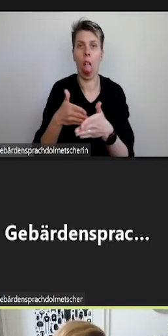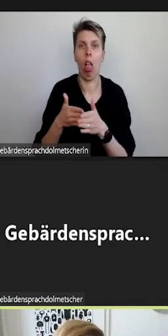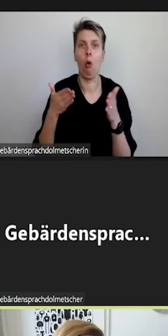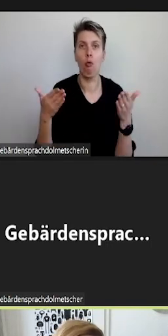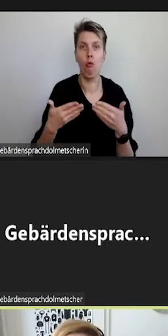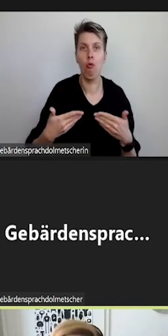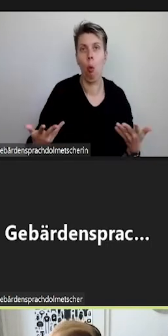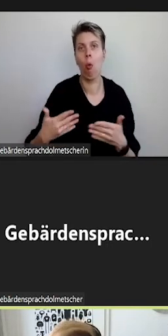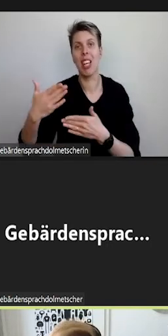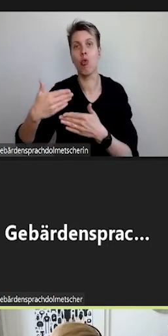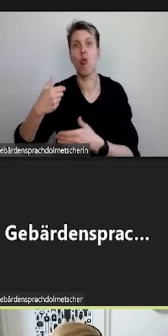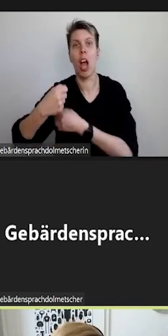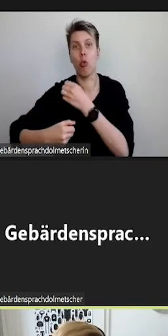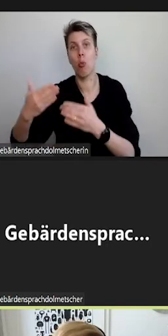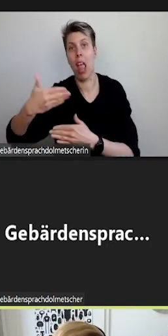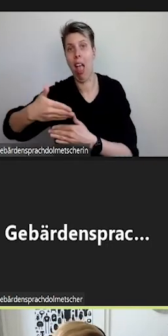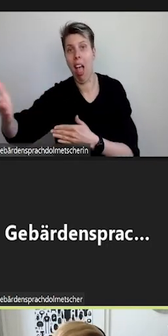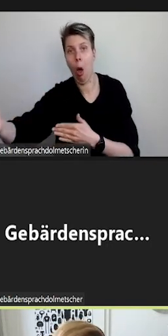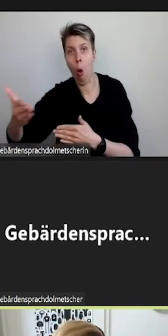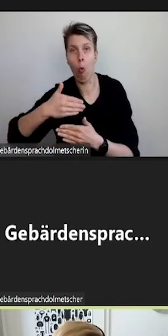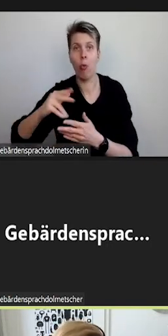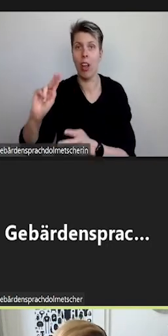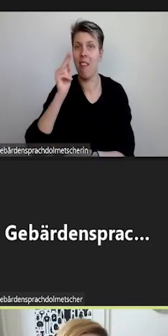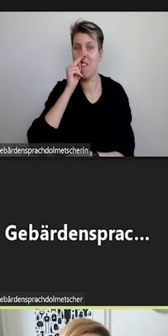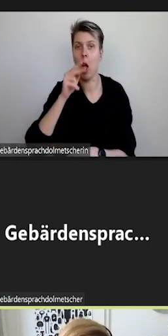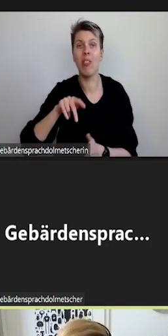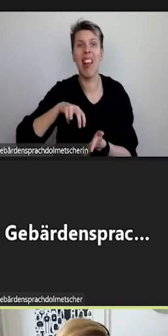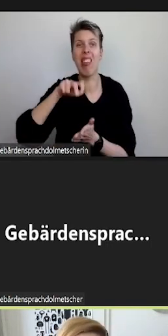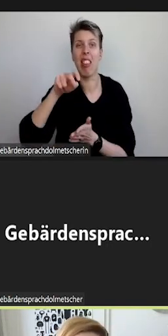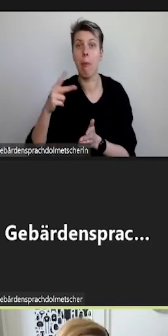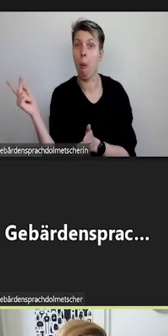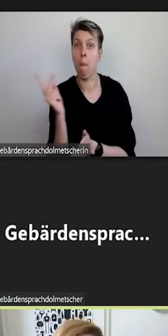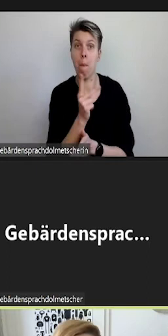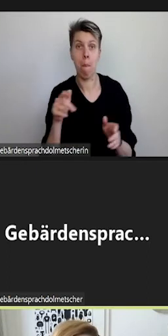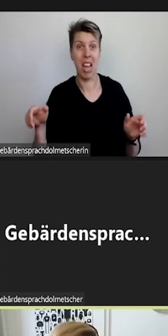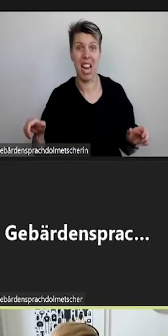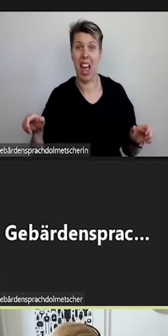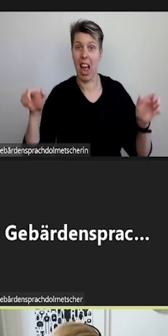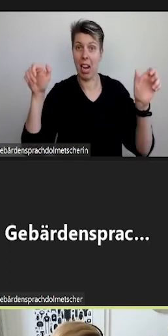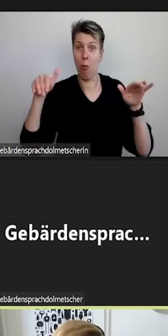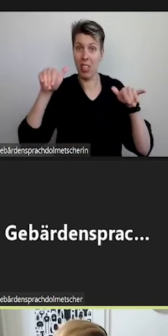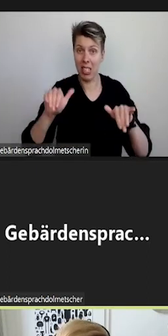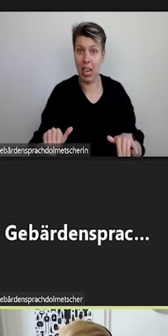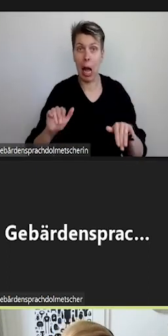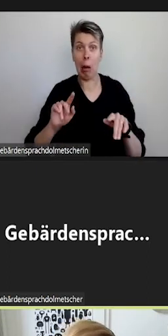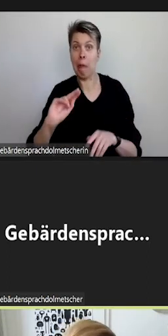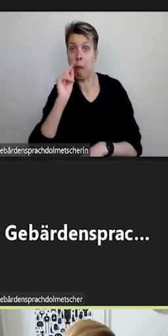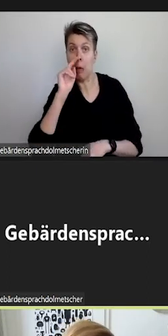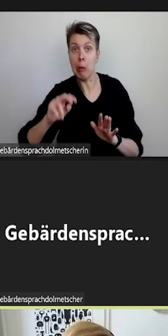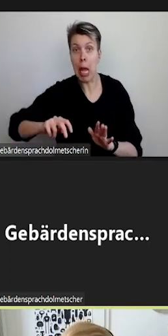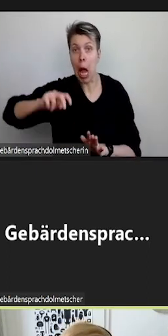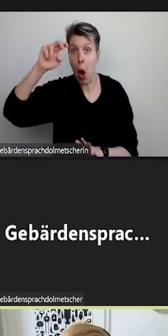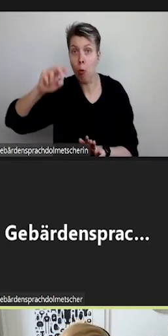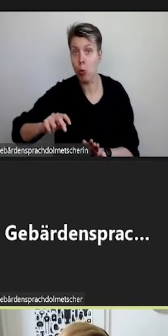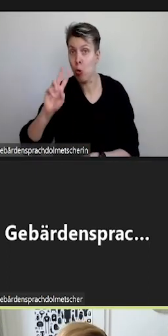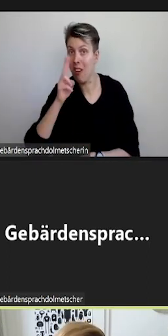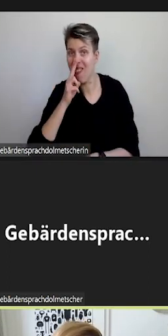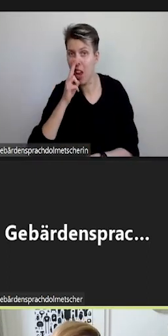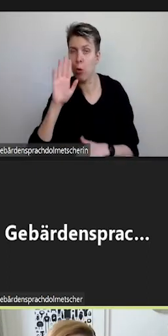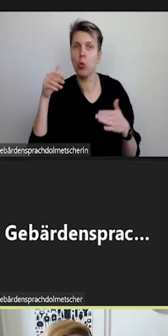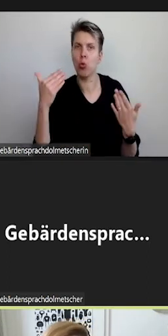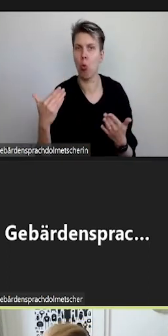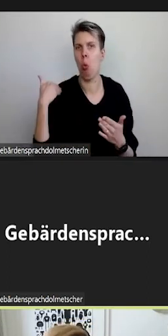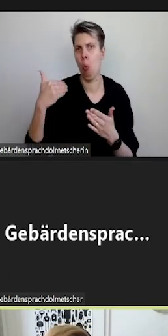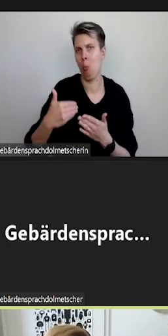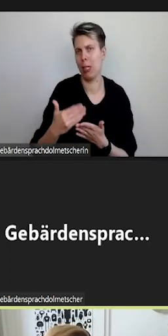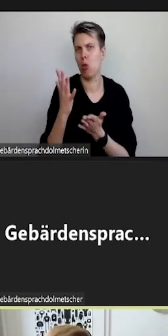Türöffnungen, gibt es einen Handlauf auf beiden Seiten der Treppe, gibt es einen Aufzug in die oberen Stockwerke und ähnliches. Das